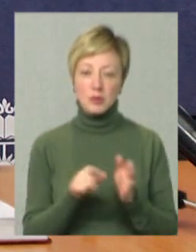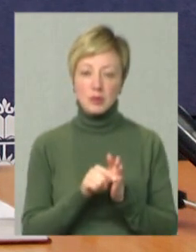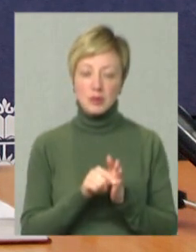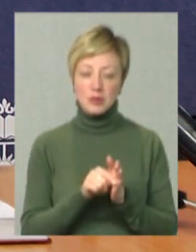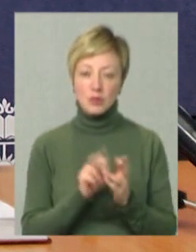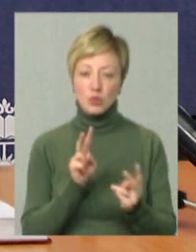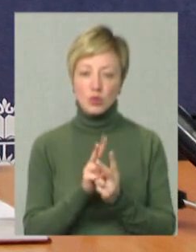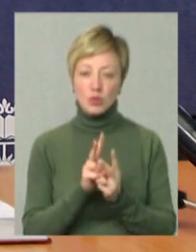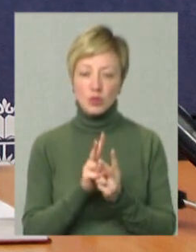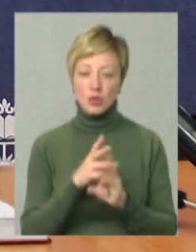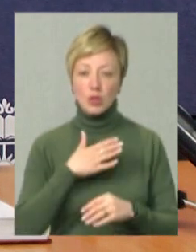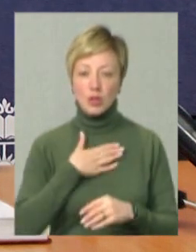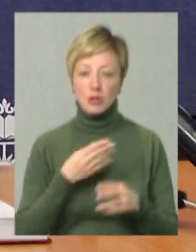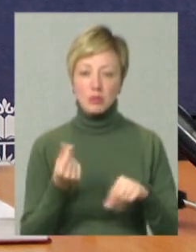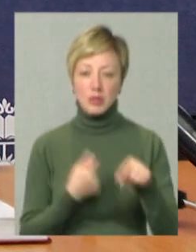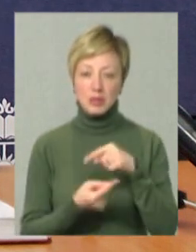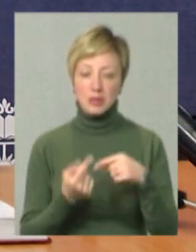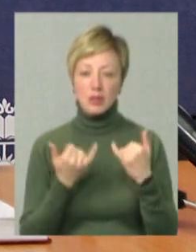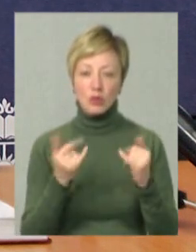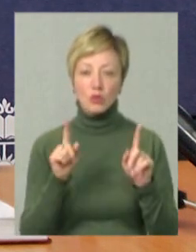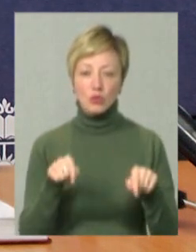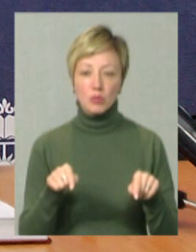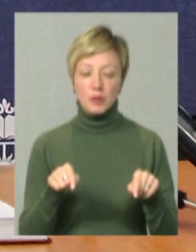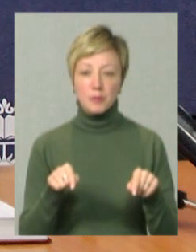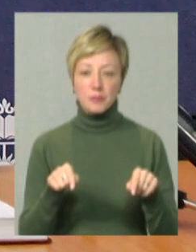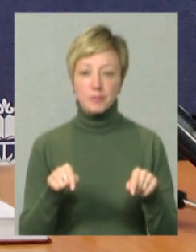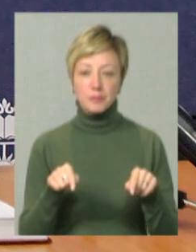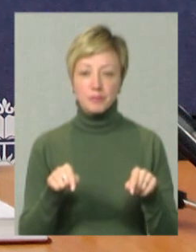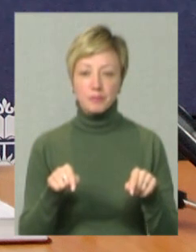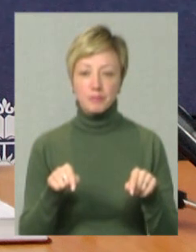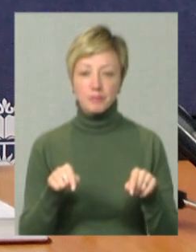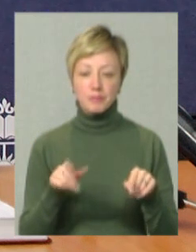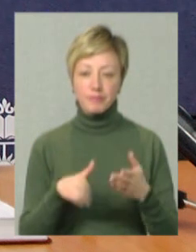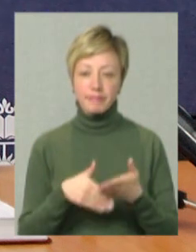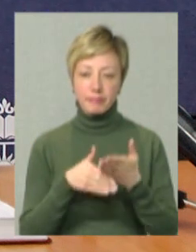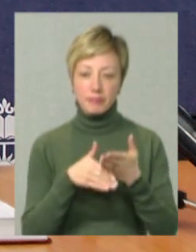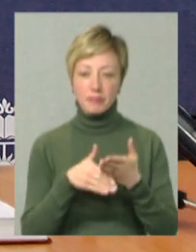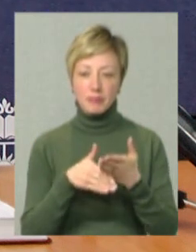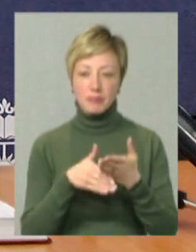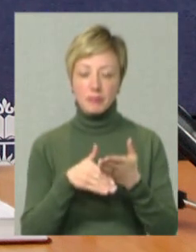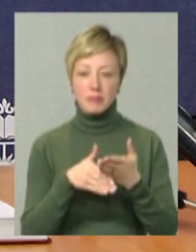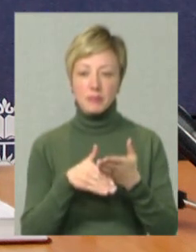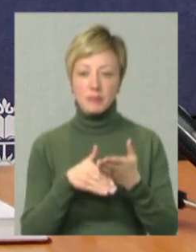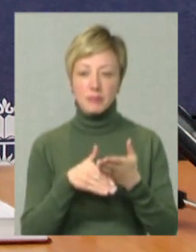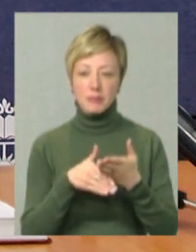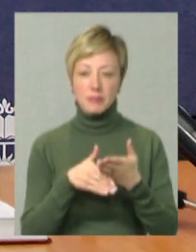нашим бізнесом для того, щоб підставити плече і